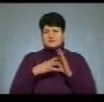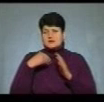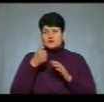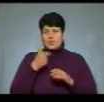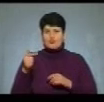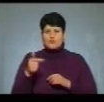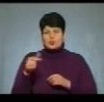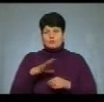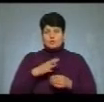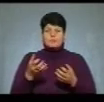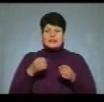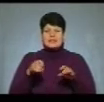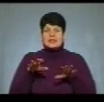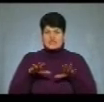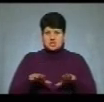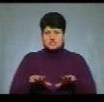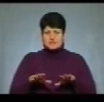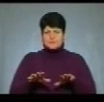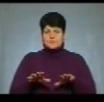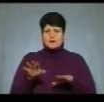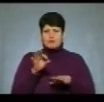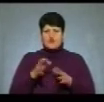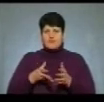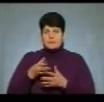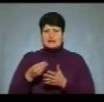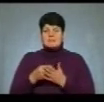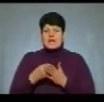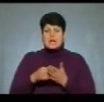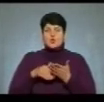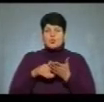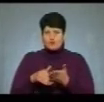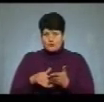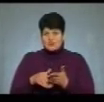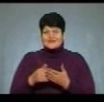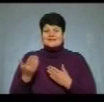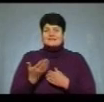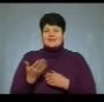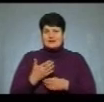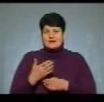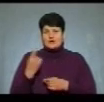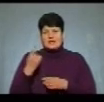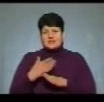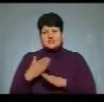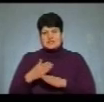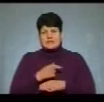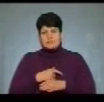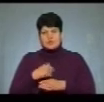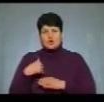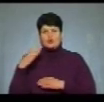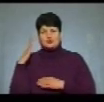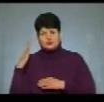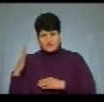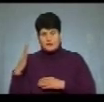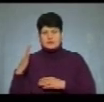грудні, було прийнято рішення дивне про виплату матеріальної допомоги, за яке одна частина депутатів, кажуть, голосували чи